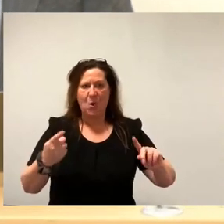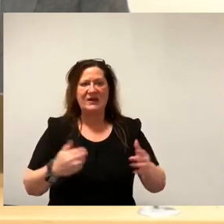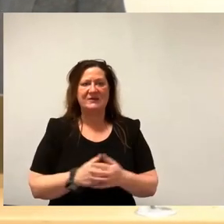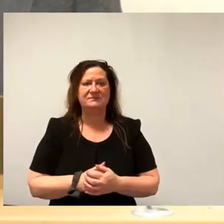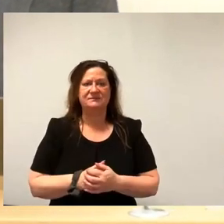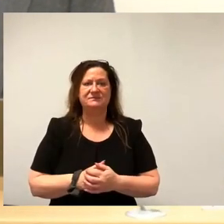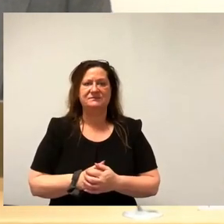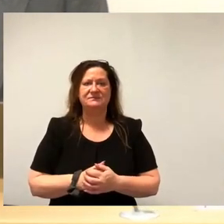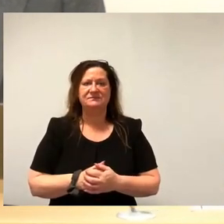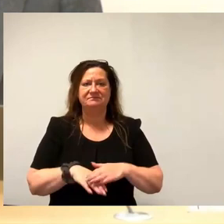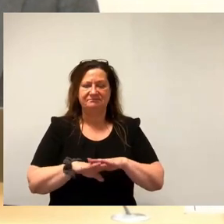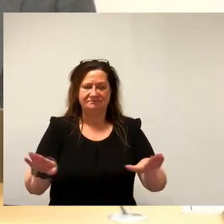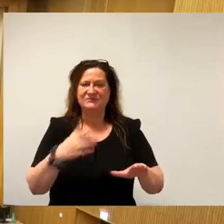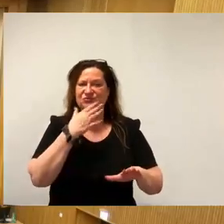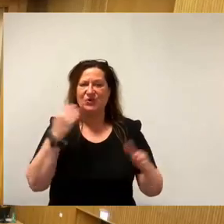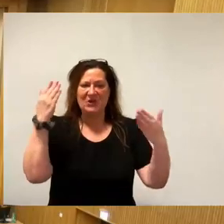Schönen Abend.